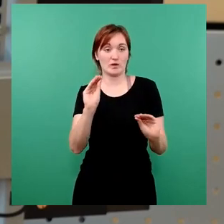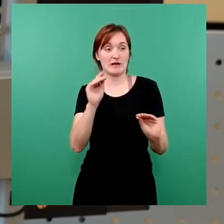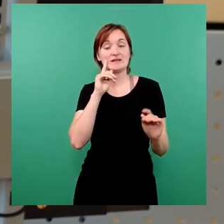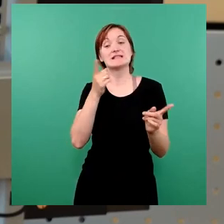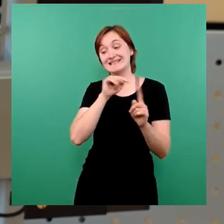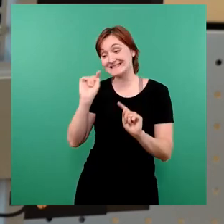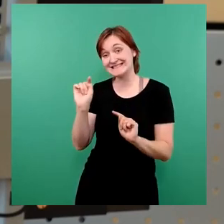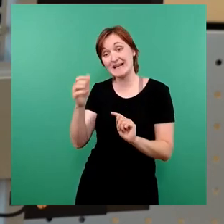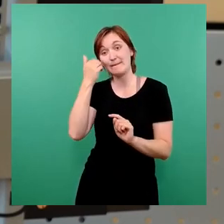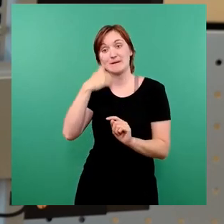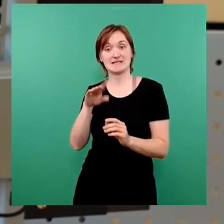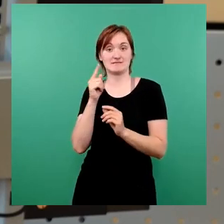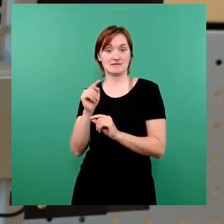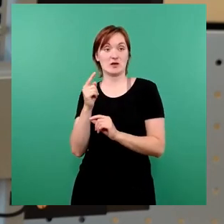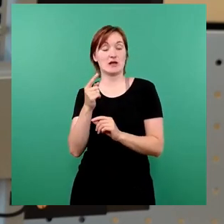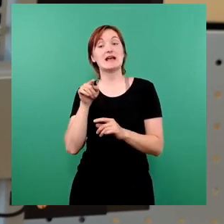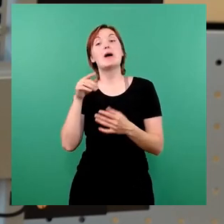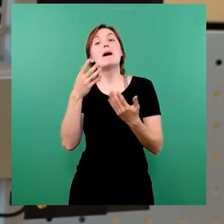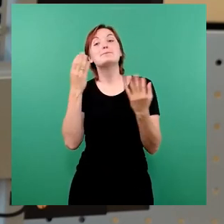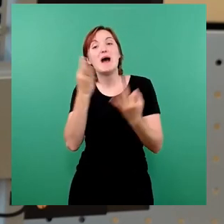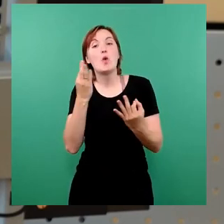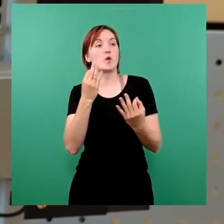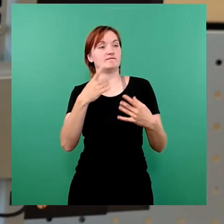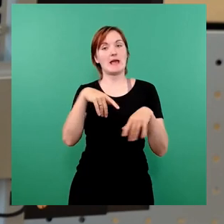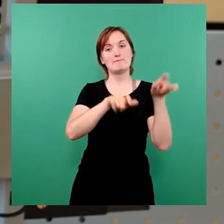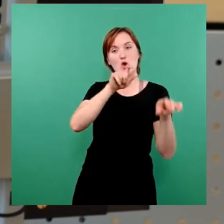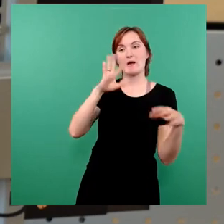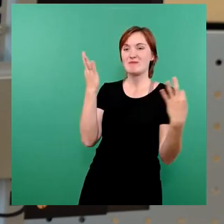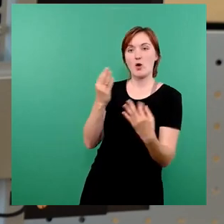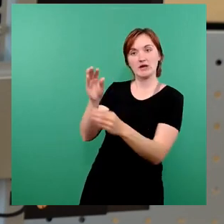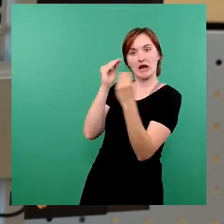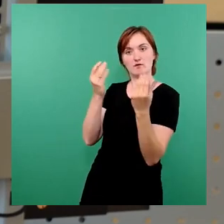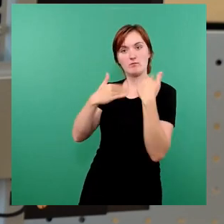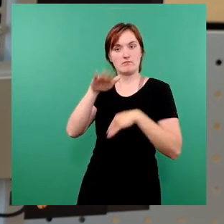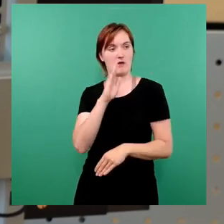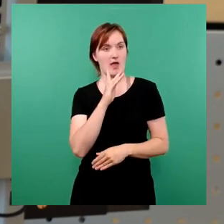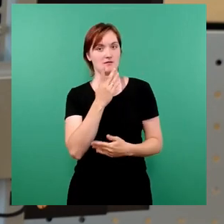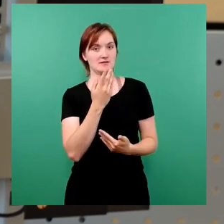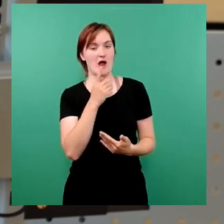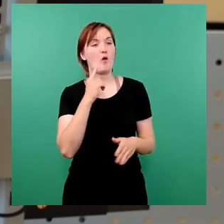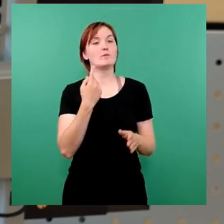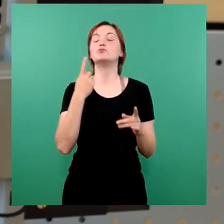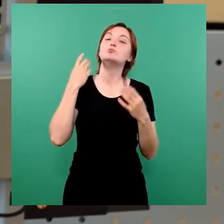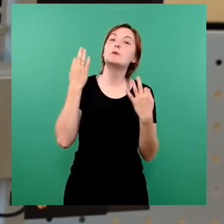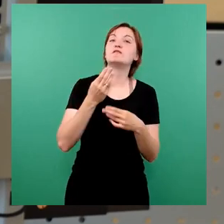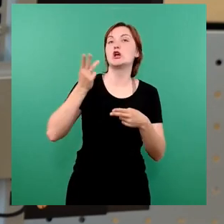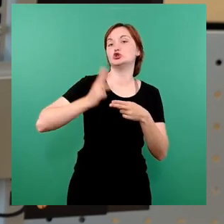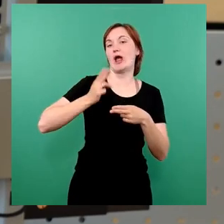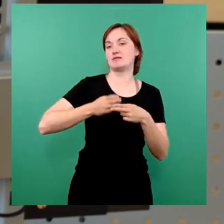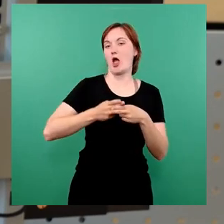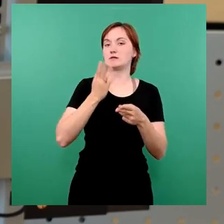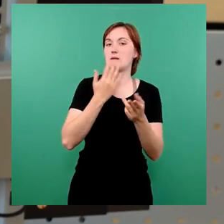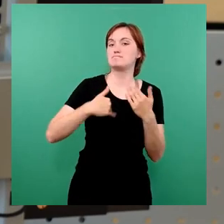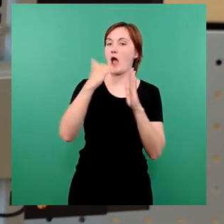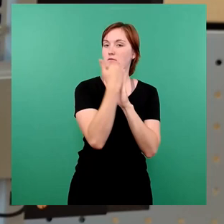Hier muss dringend evaluiert und vereinfacht werden. Und man muss diese Standards eben evaluieren. Und nach meiner